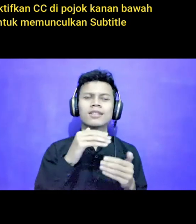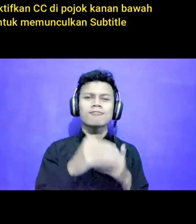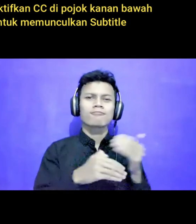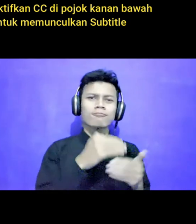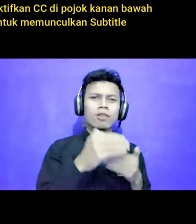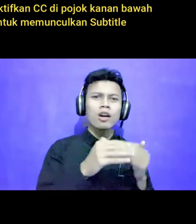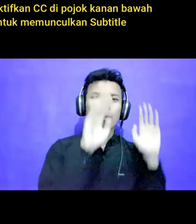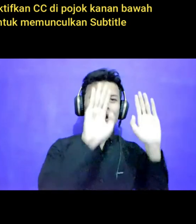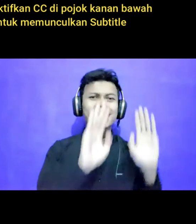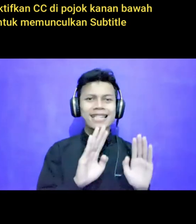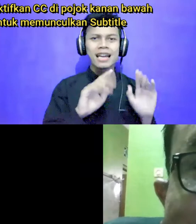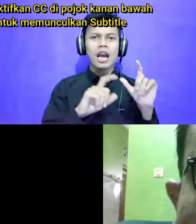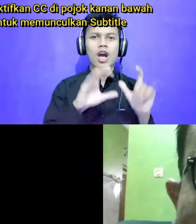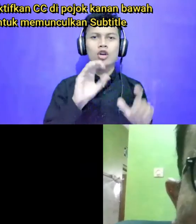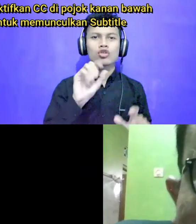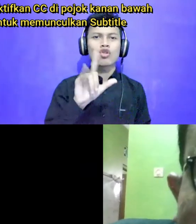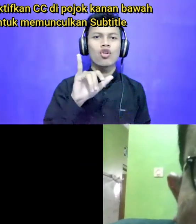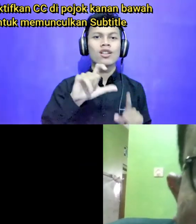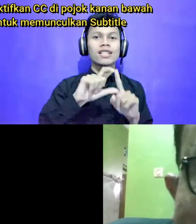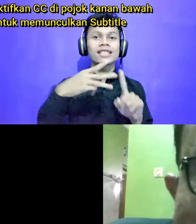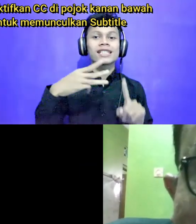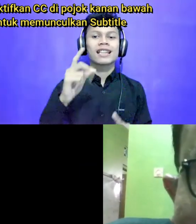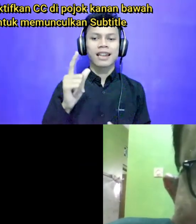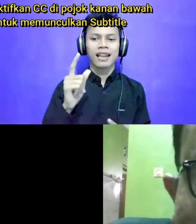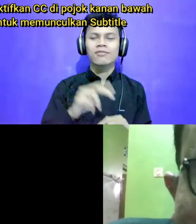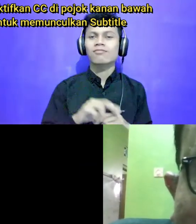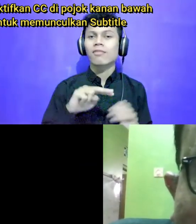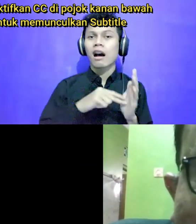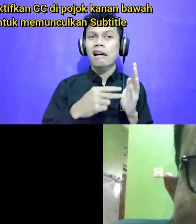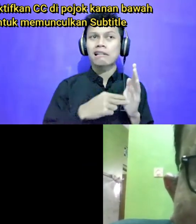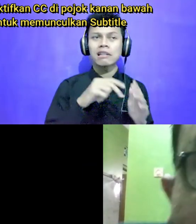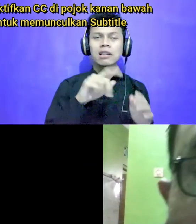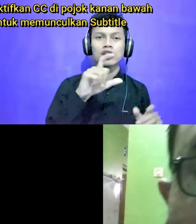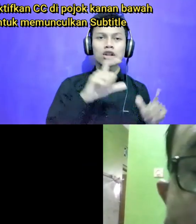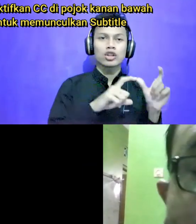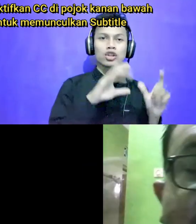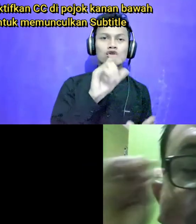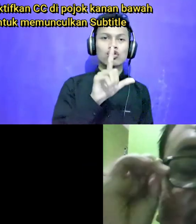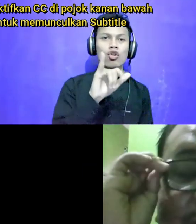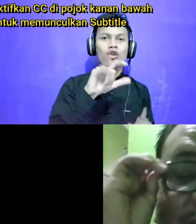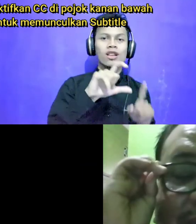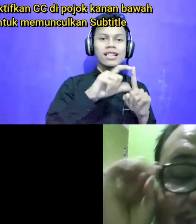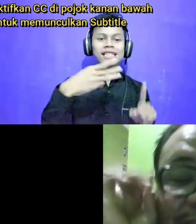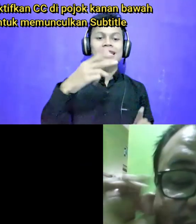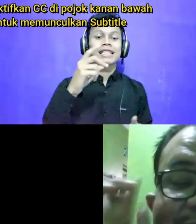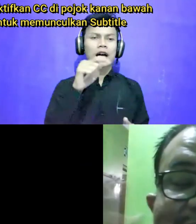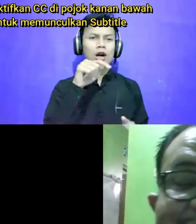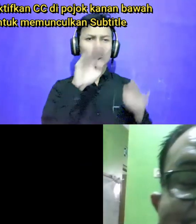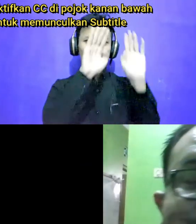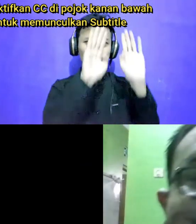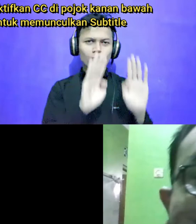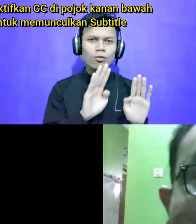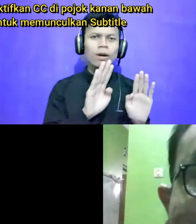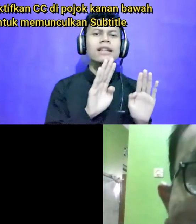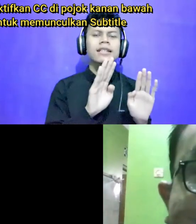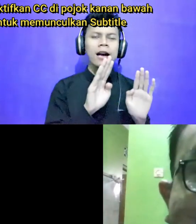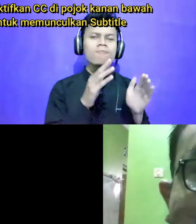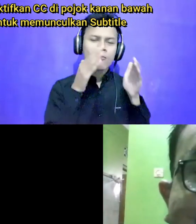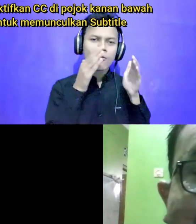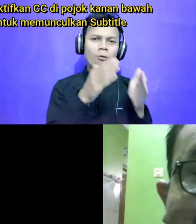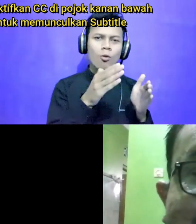Jadi solidar.id ini adalah media yang berfokus, secara spesifik berfokus,